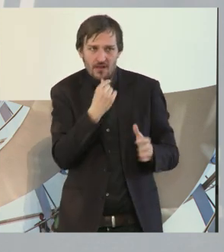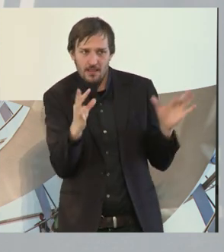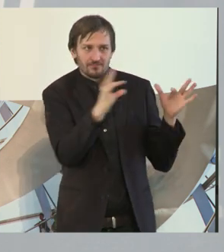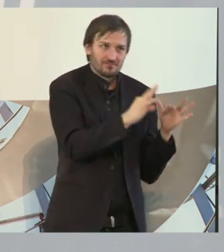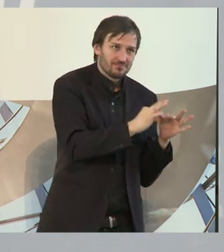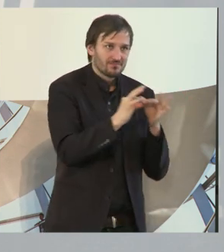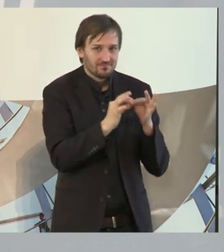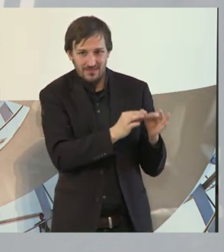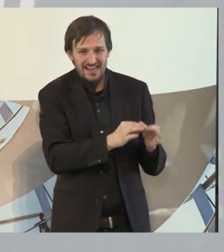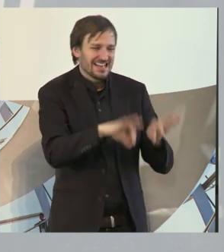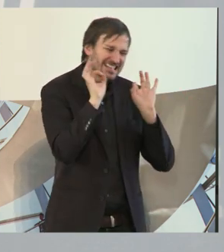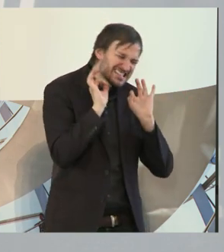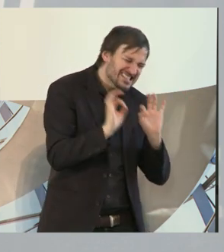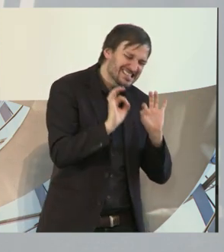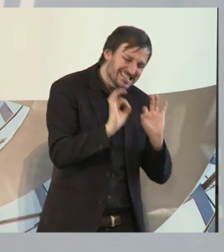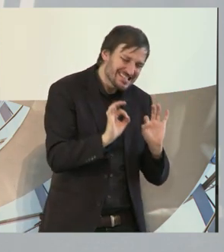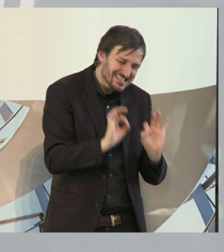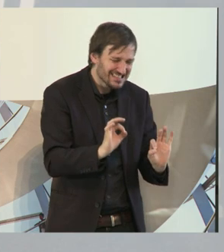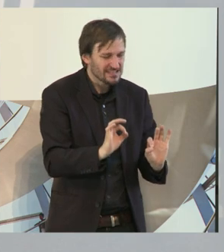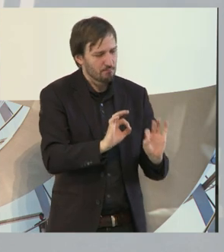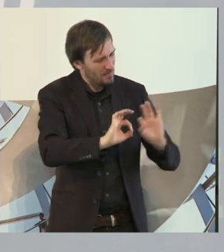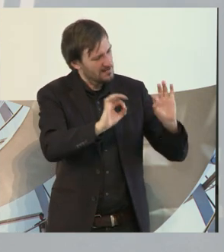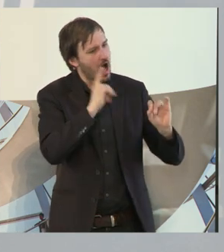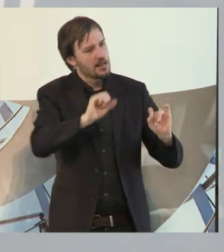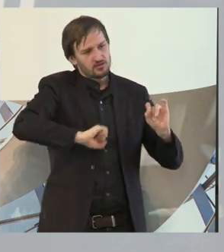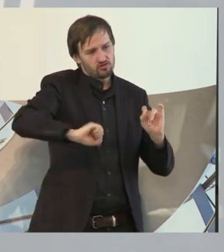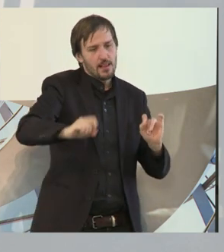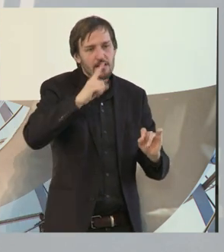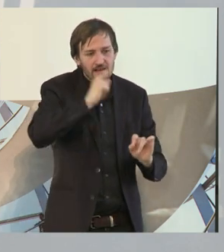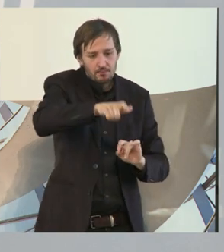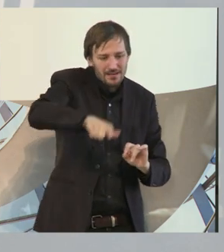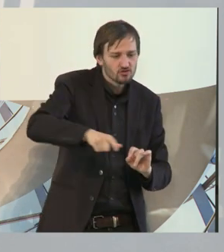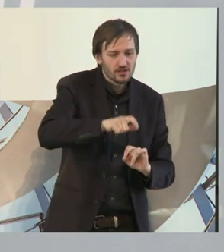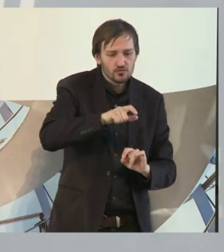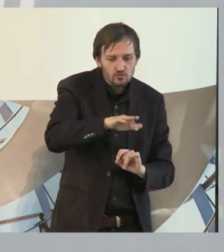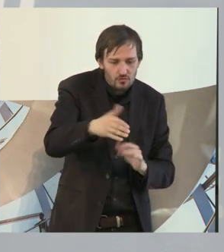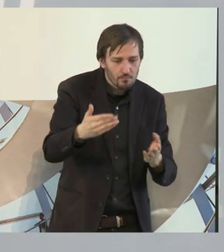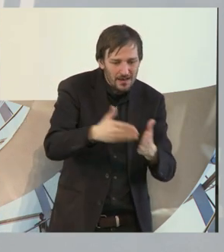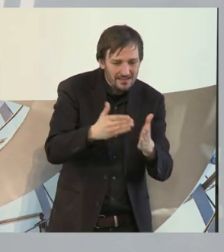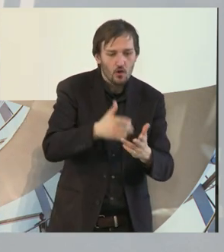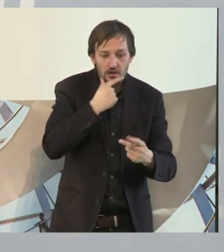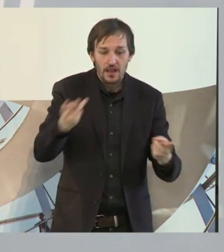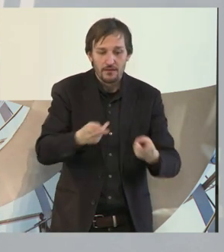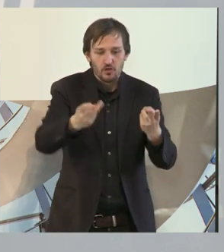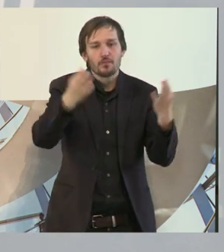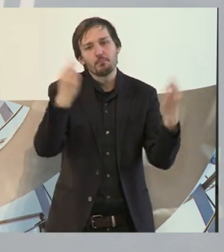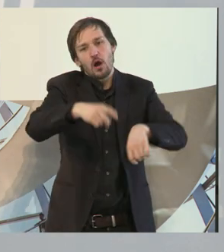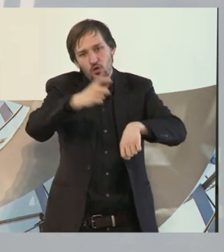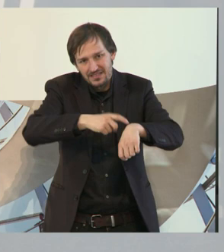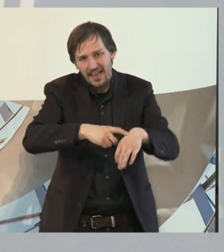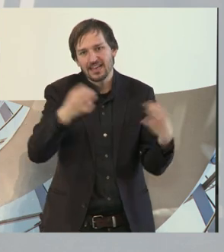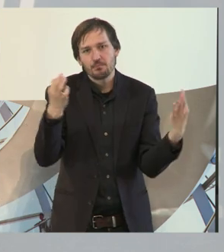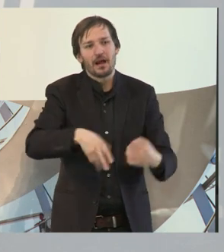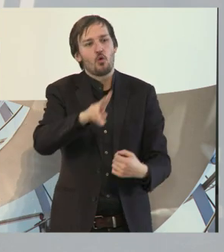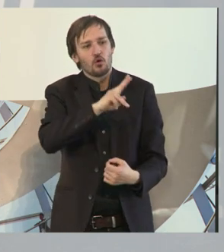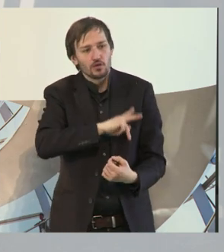Gründlichkeit geht vor Schnelligkeit. Wenn man Menschen mit Behinderung fördern will, dann braucht man Zeit, dann braucht man sehr viel Geduld und